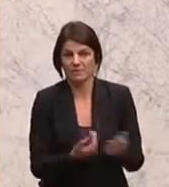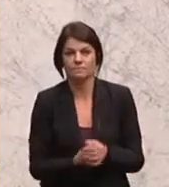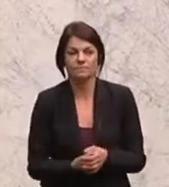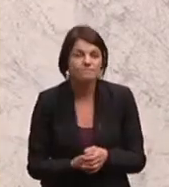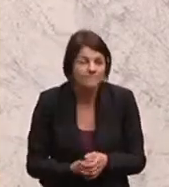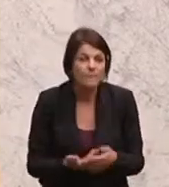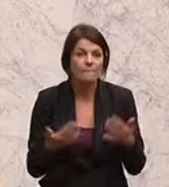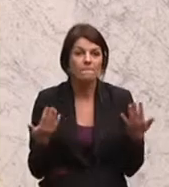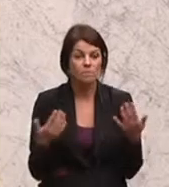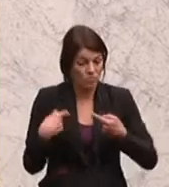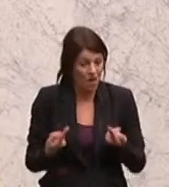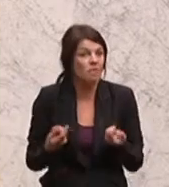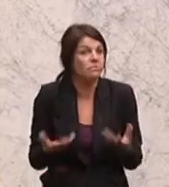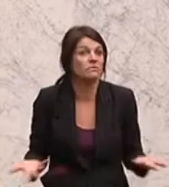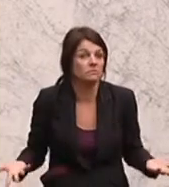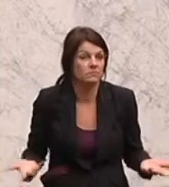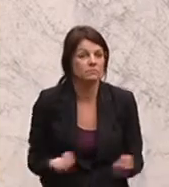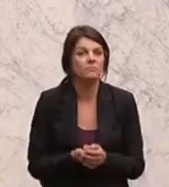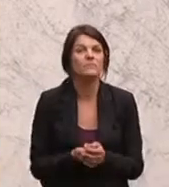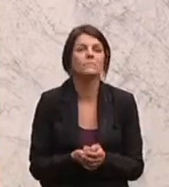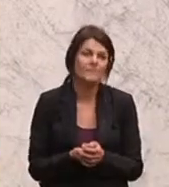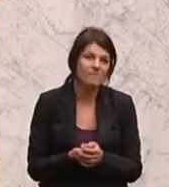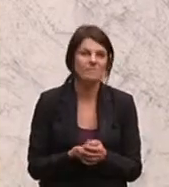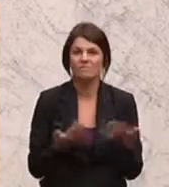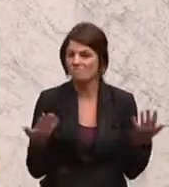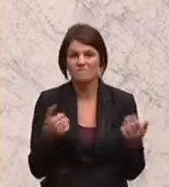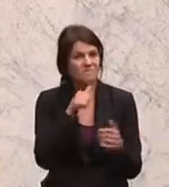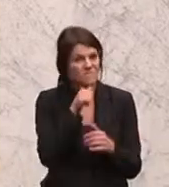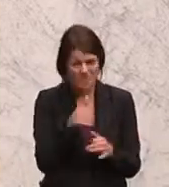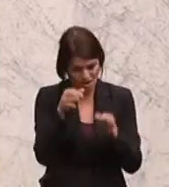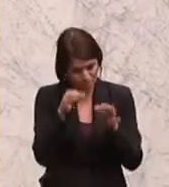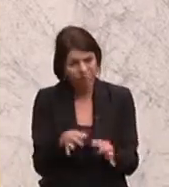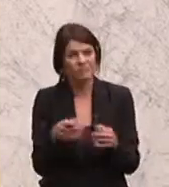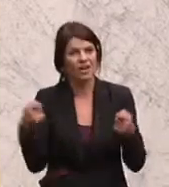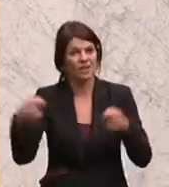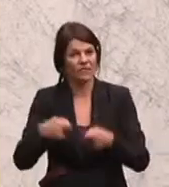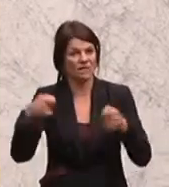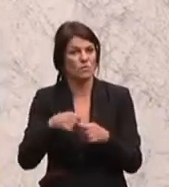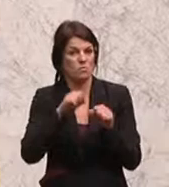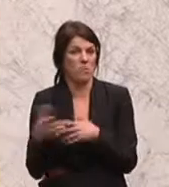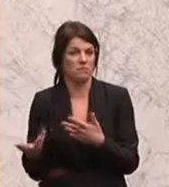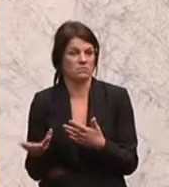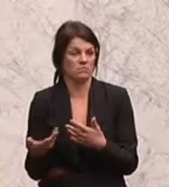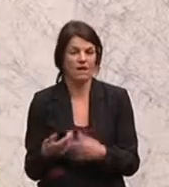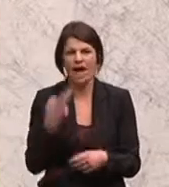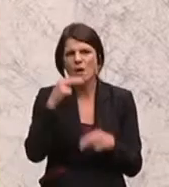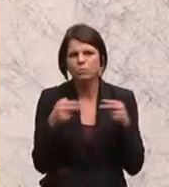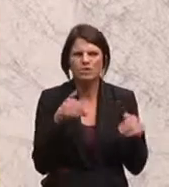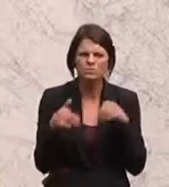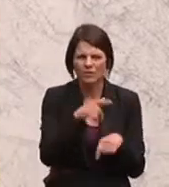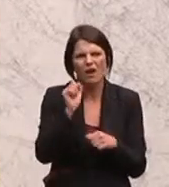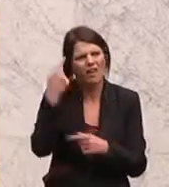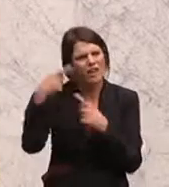Und die Folge sind ineffiziente Finanzierungsströme. Herr Bundesminister, Sie können sich